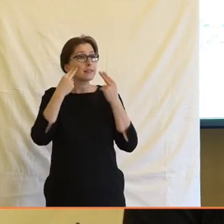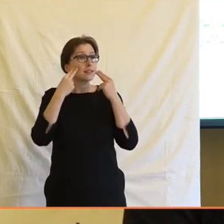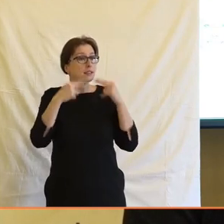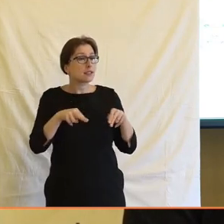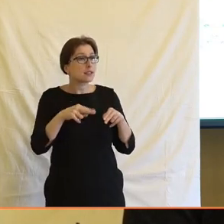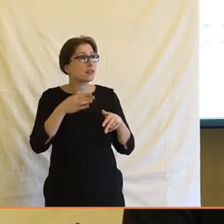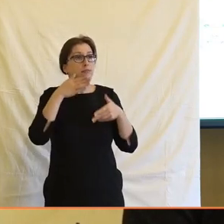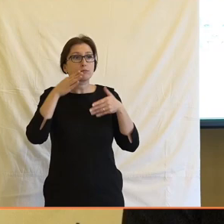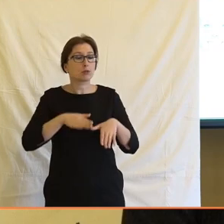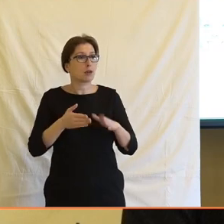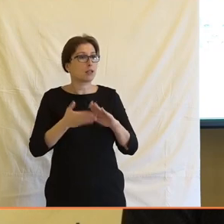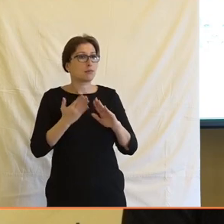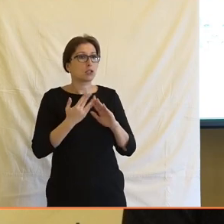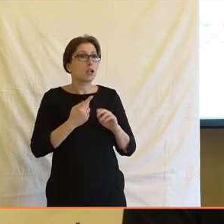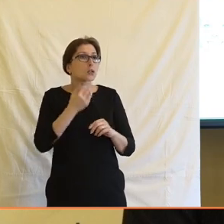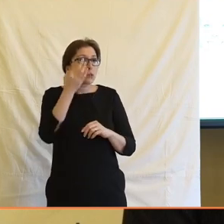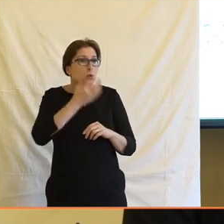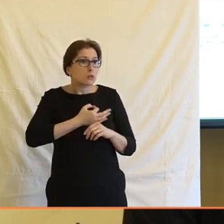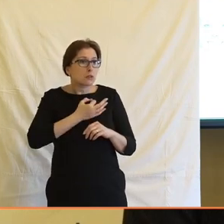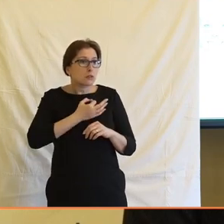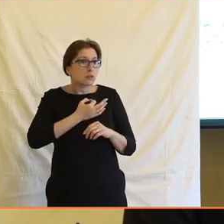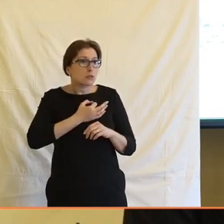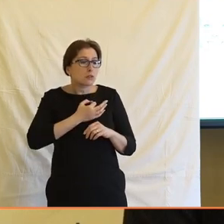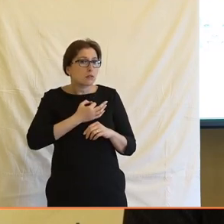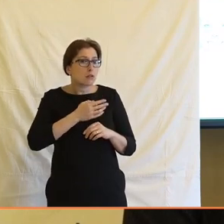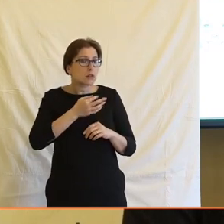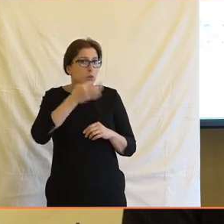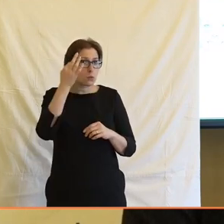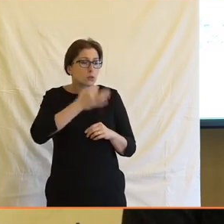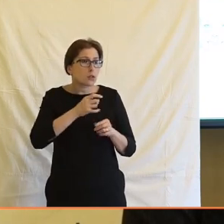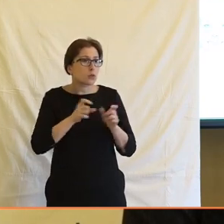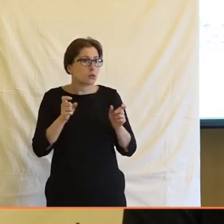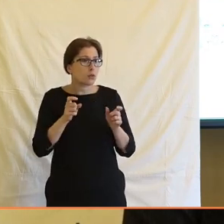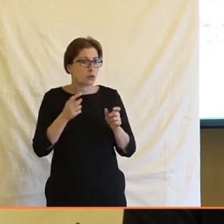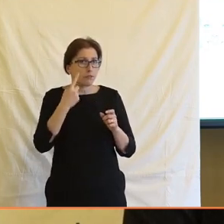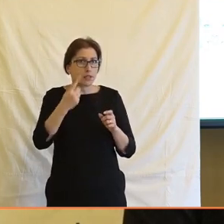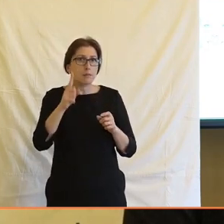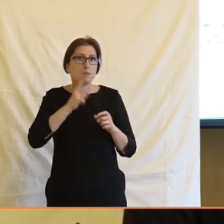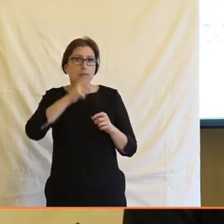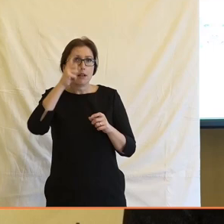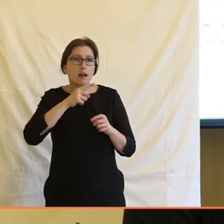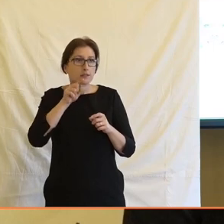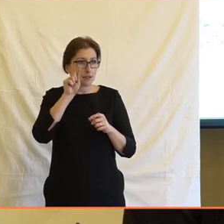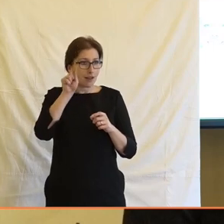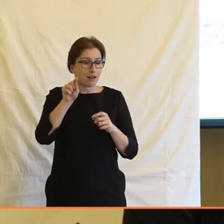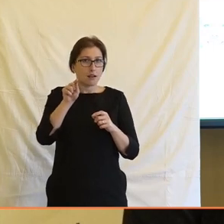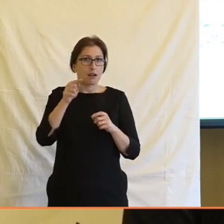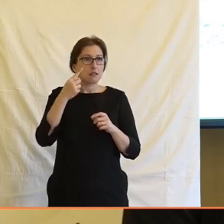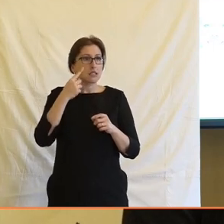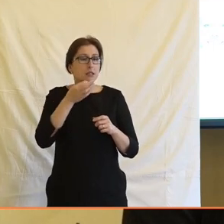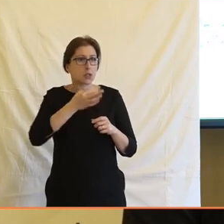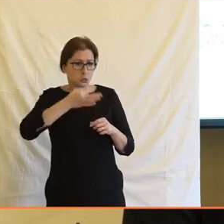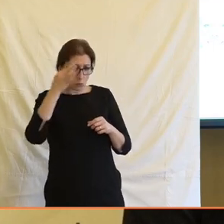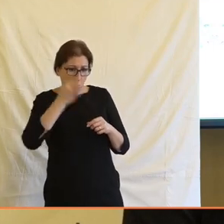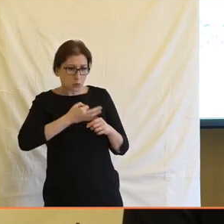když mají smutek, ale oni to vidějí na těch svých rodičích, protože mnozí jejich rodiče mají pocit, že když